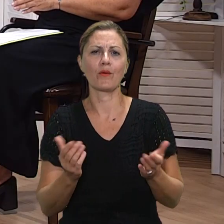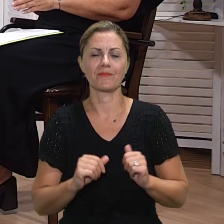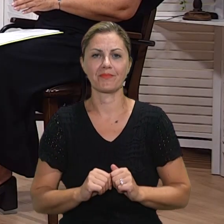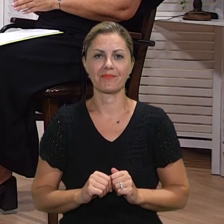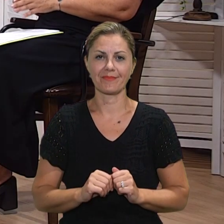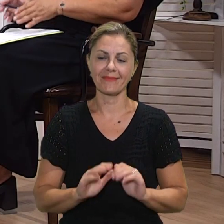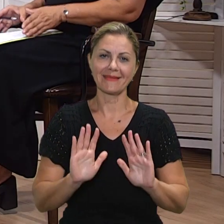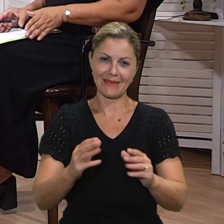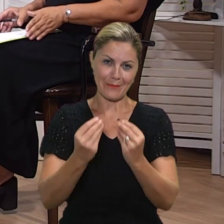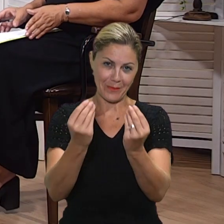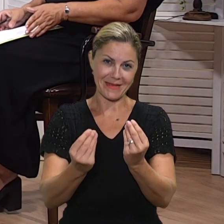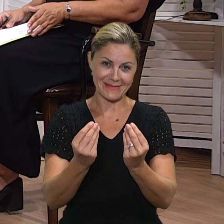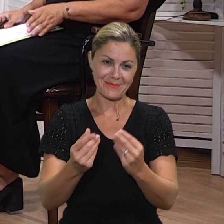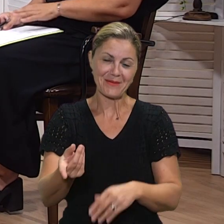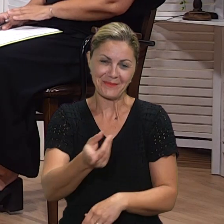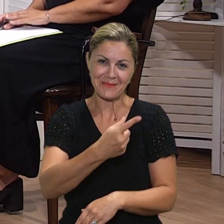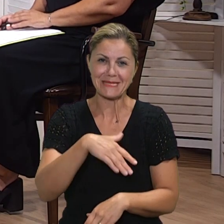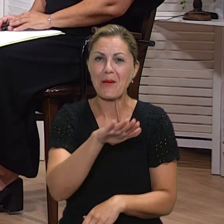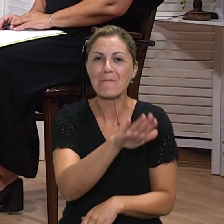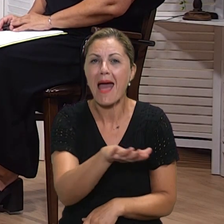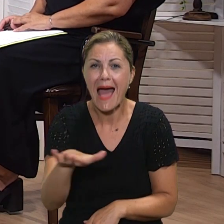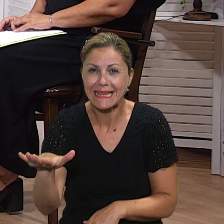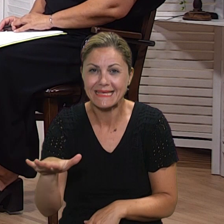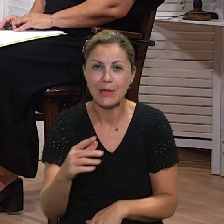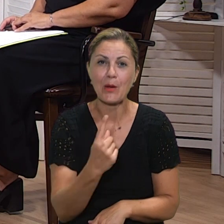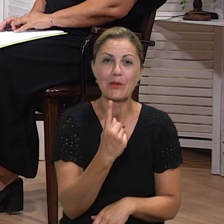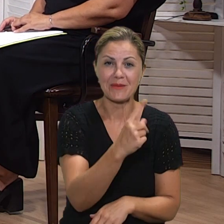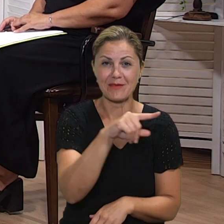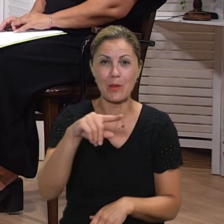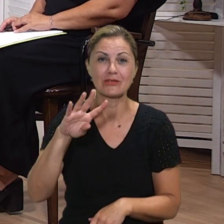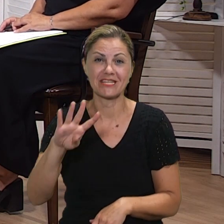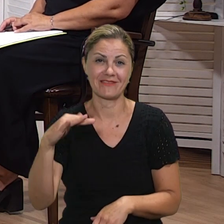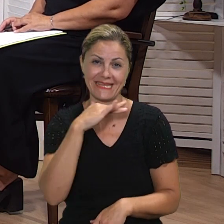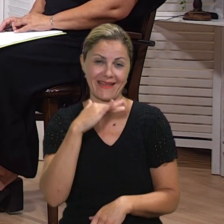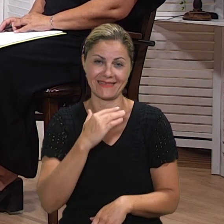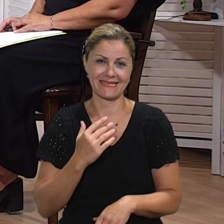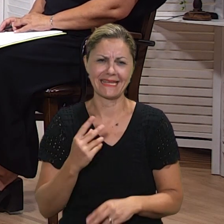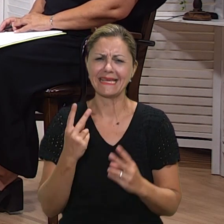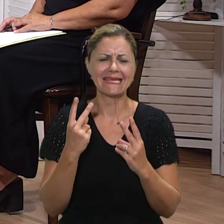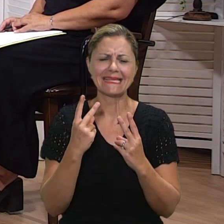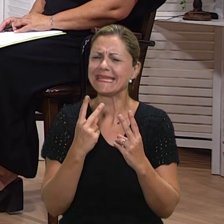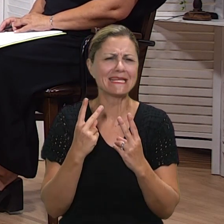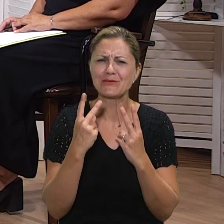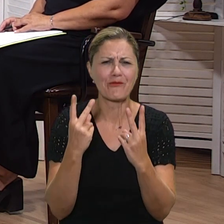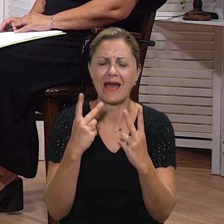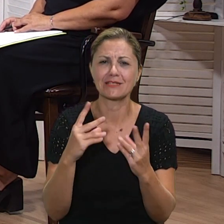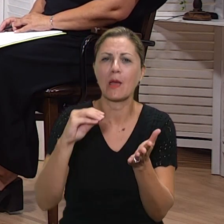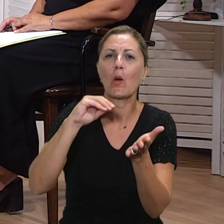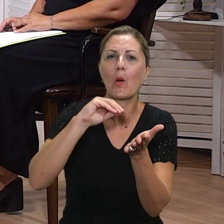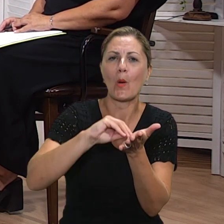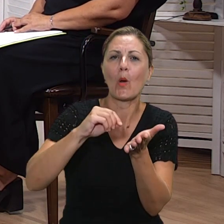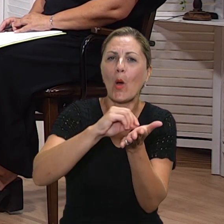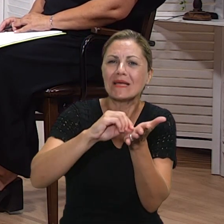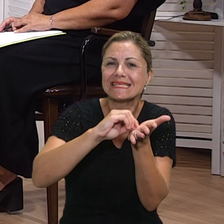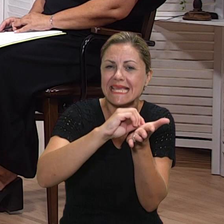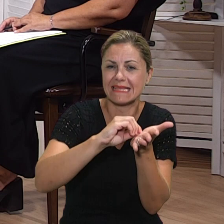Kod nas od prvog do četvrtog toliko se to ne uočava. Djeci je tu najvažnije da se osjećaju prihvaćeno, da steknu